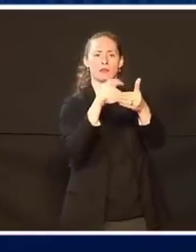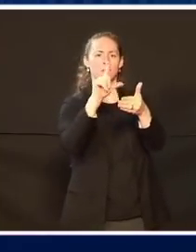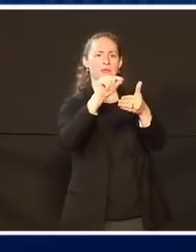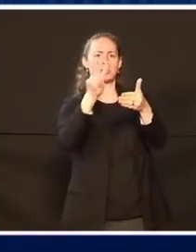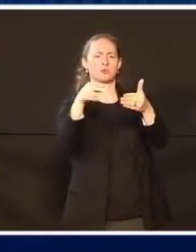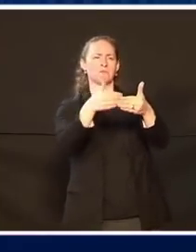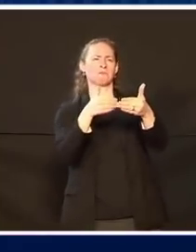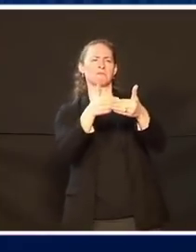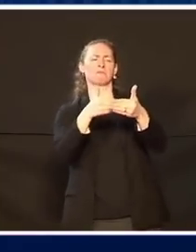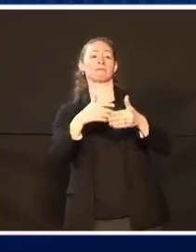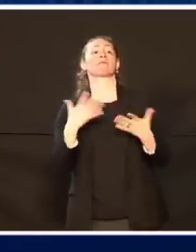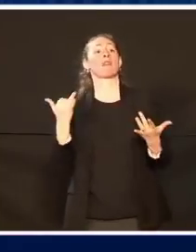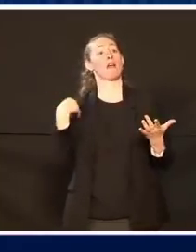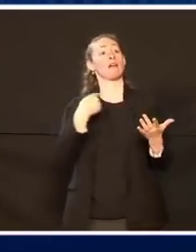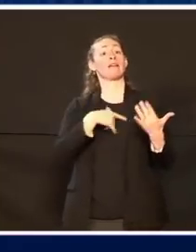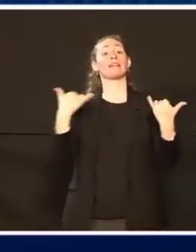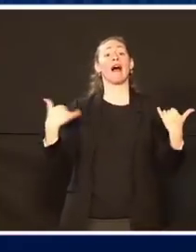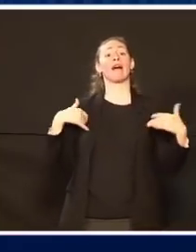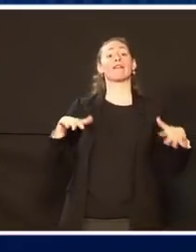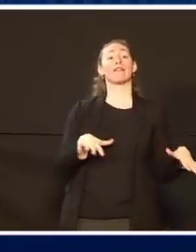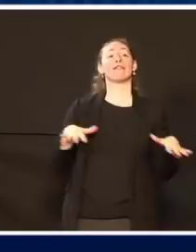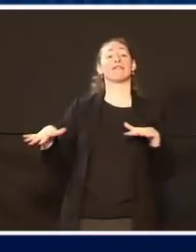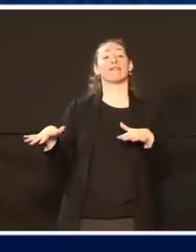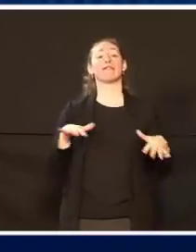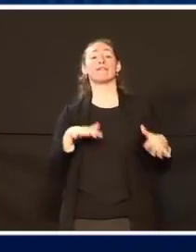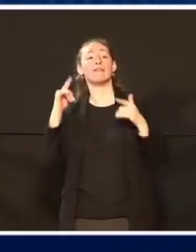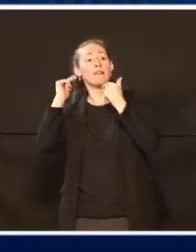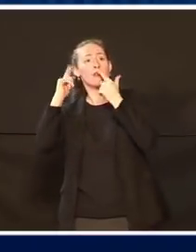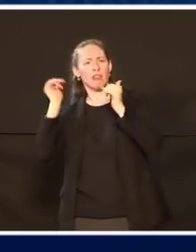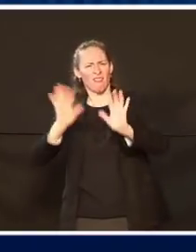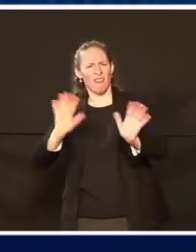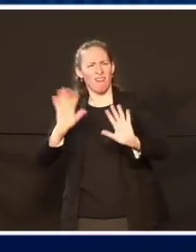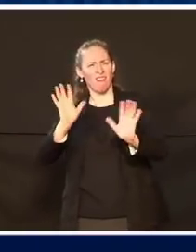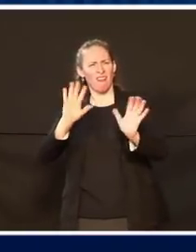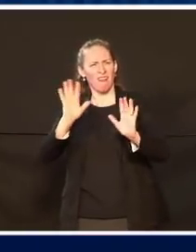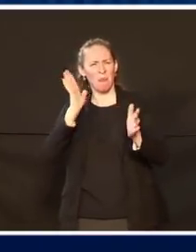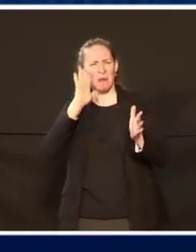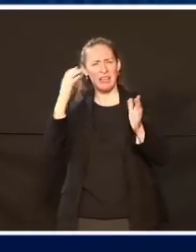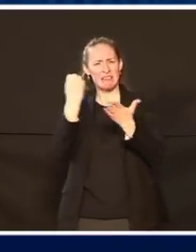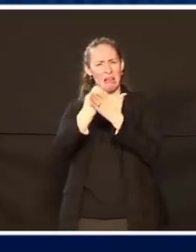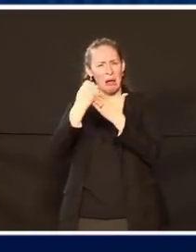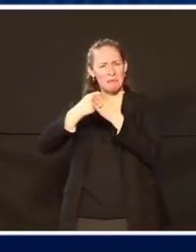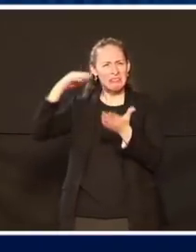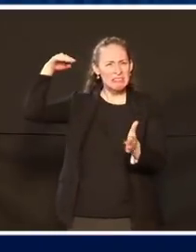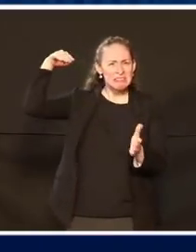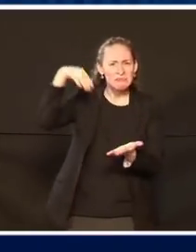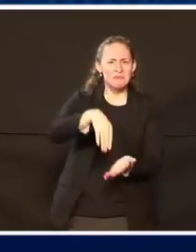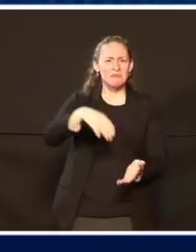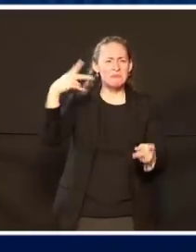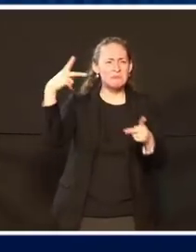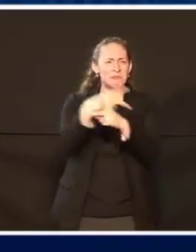durchsetzen werden. Es gibt bis zum Jahr 2025